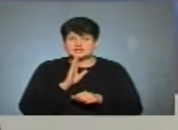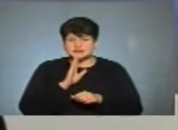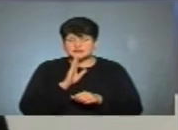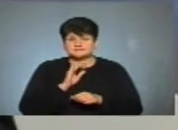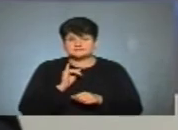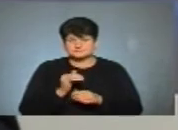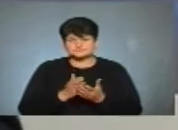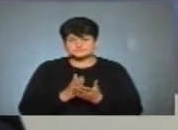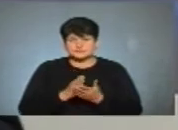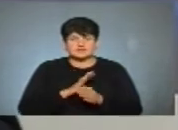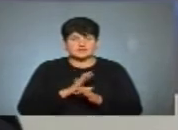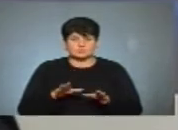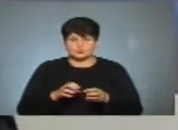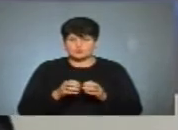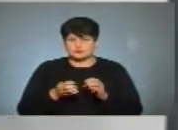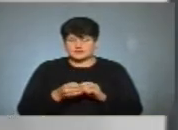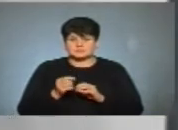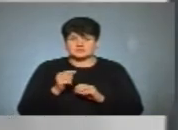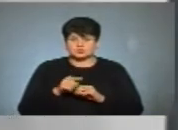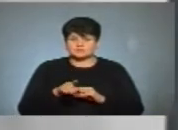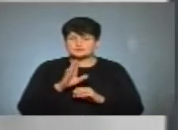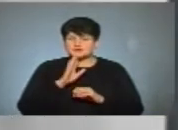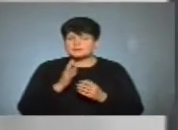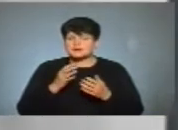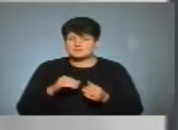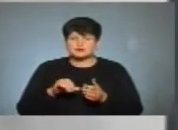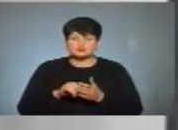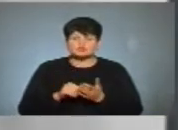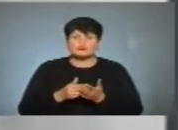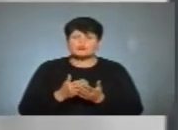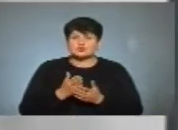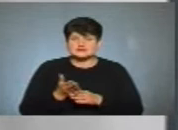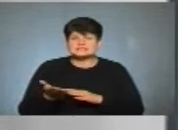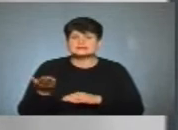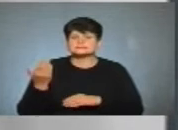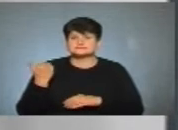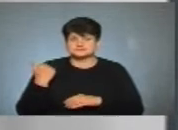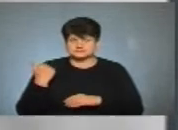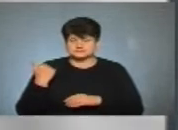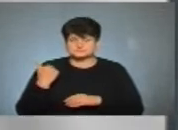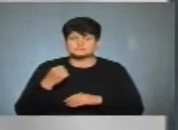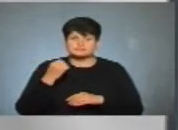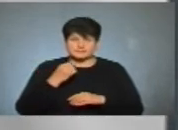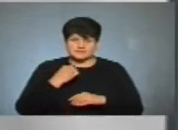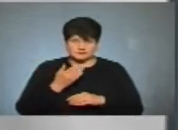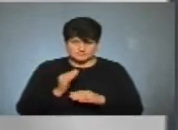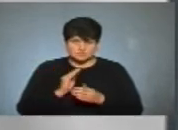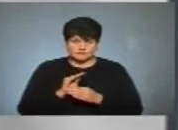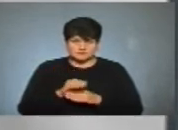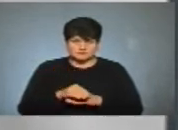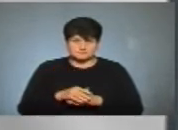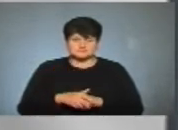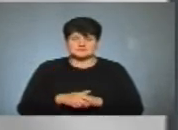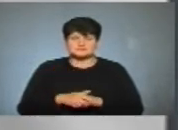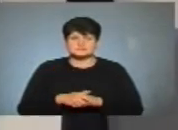не було ніякої проблеми для того, щоб жінки приймали участь в політиці і до того. Дякую. Чи є вам що додати? Ну,